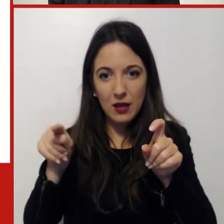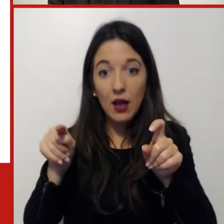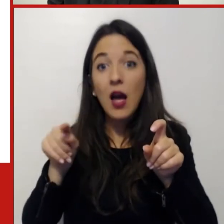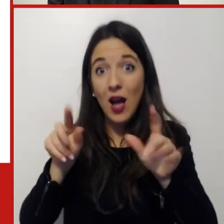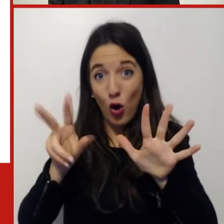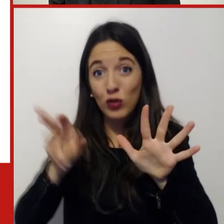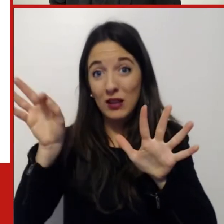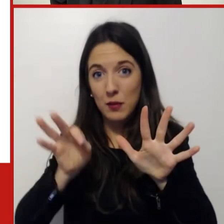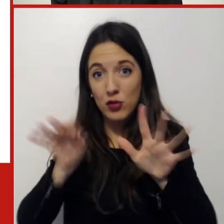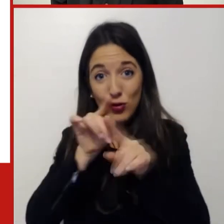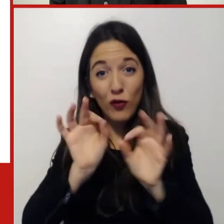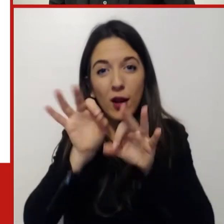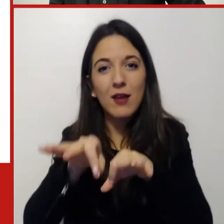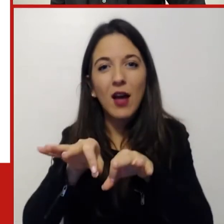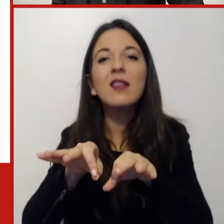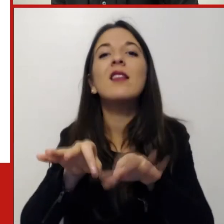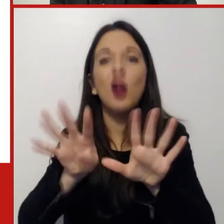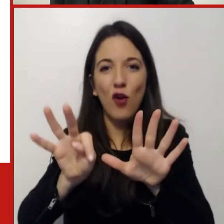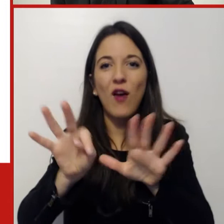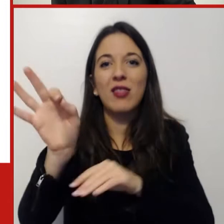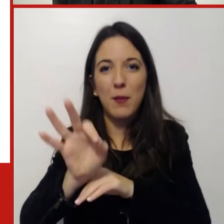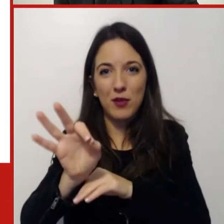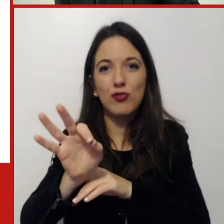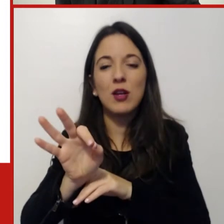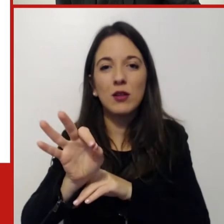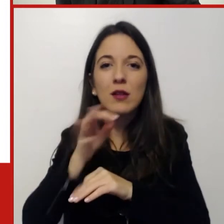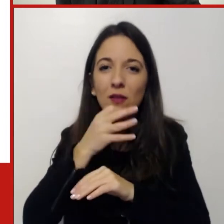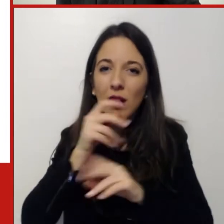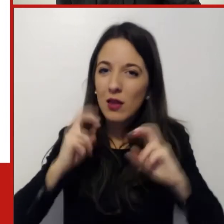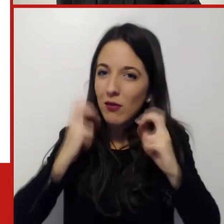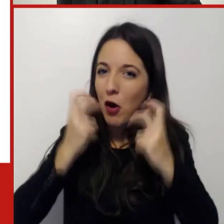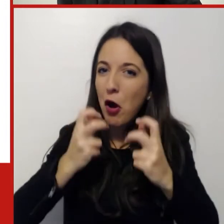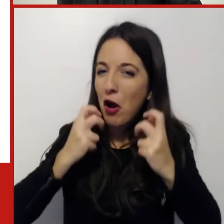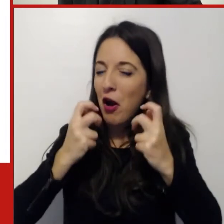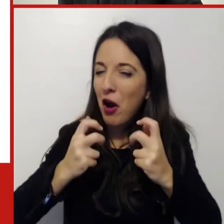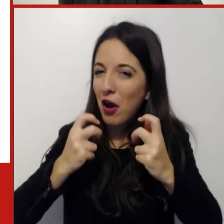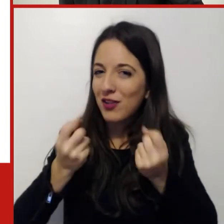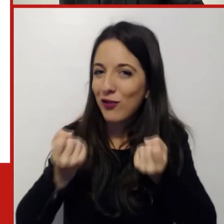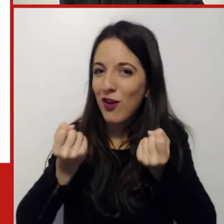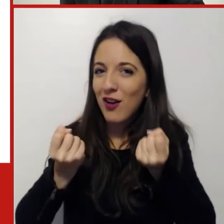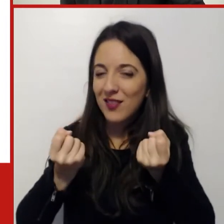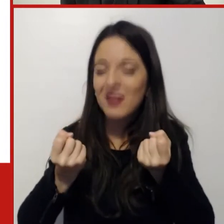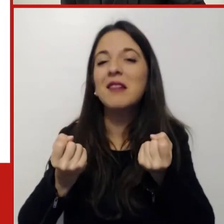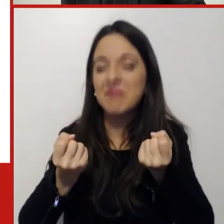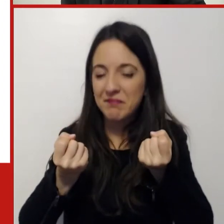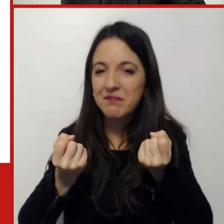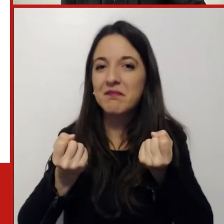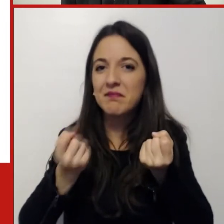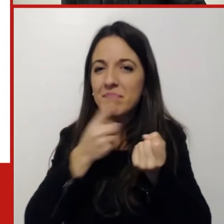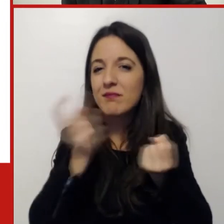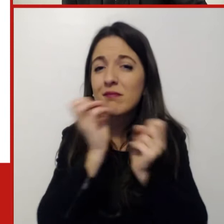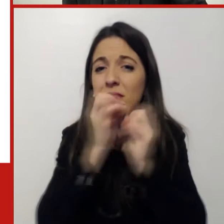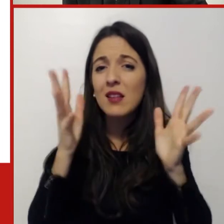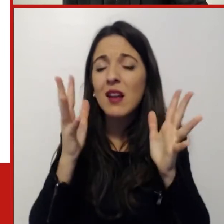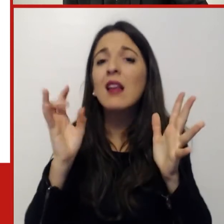addirittura al 90%. Quindi, grande, grande resilienza. Pensate davvero che cosa sarebbe accaduto